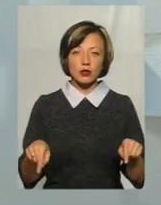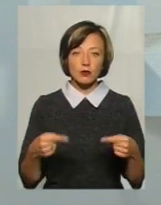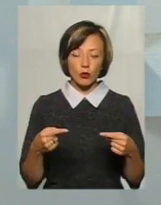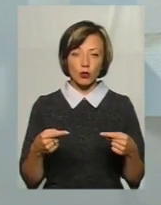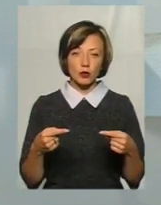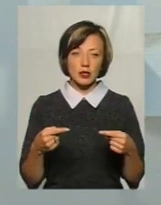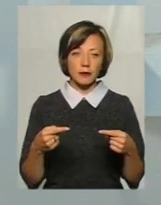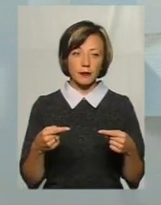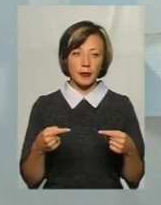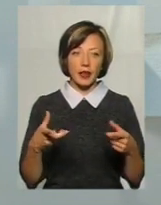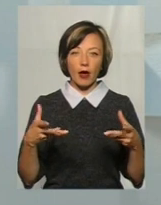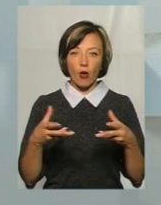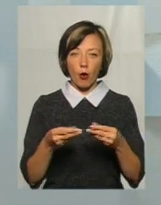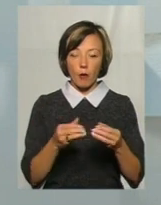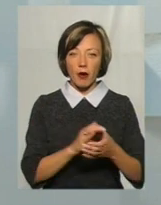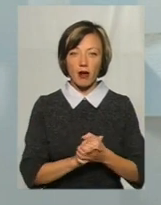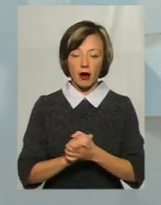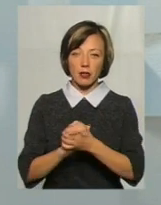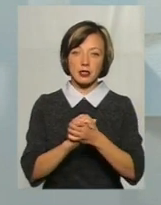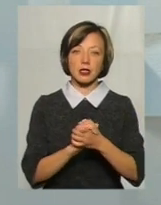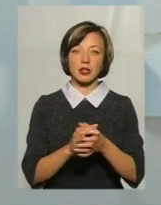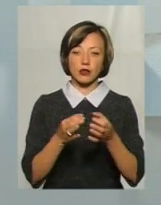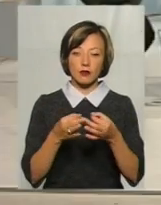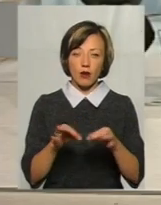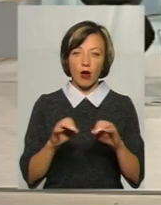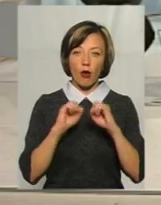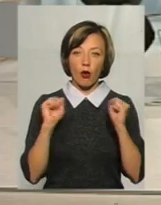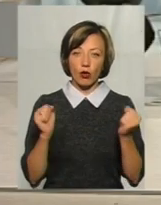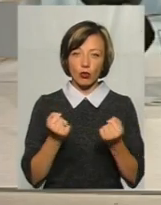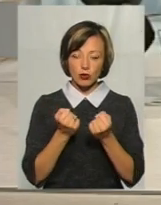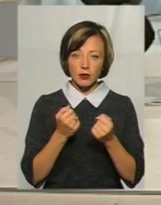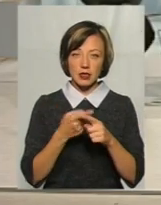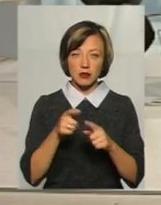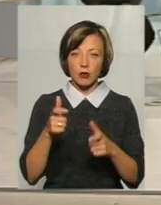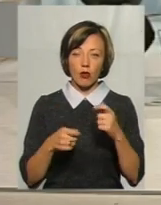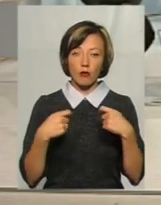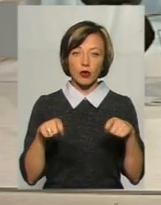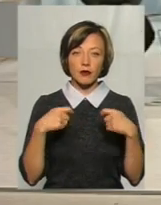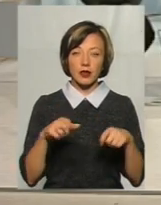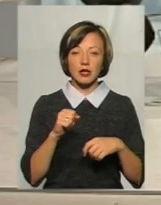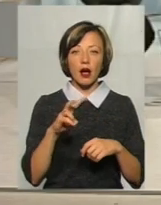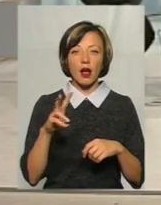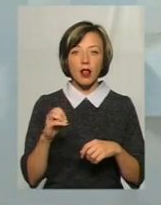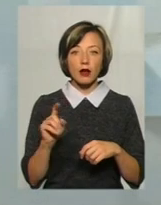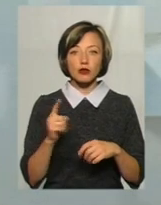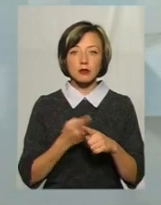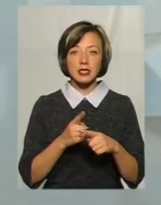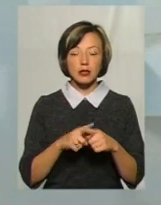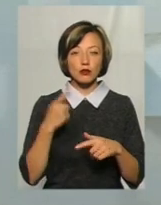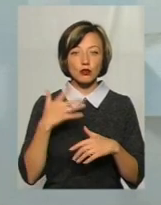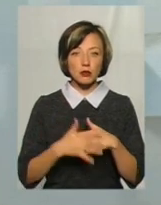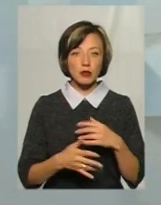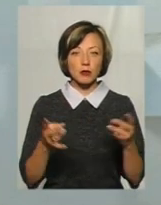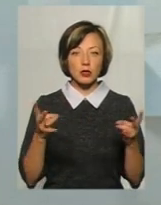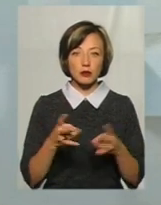кооперація, яка дозволяє і охолоджувати це молоко, і в подальшому його продавати. Але для того, щоб це зрозуміти,